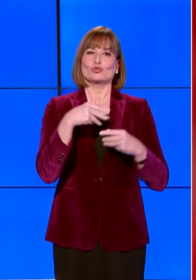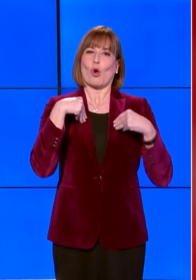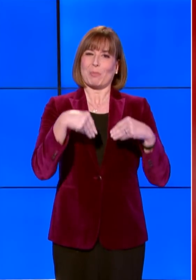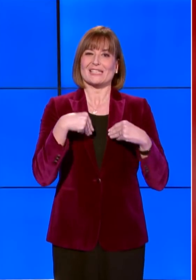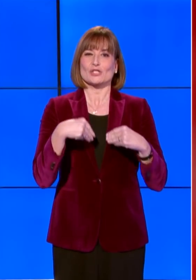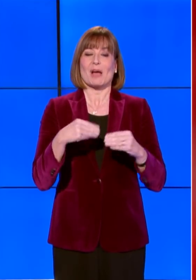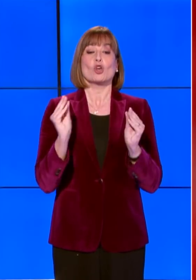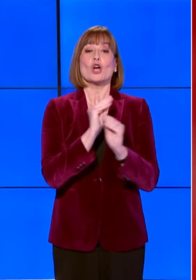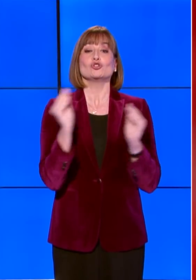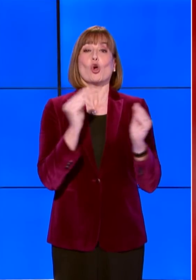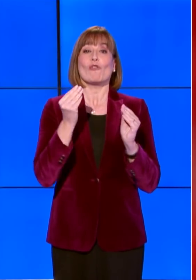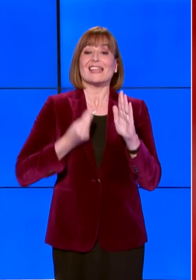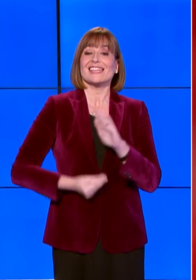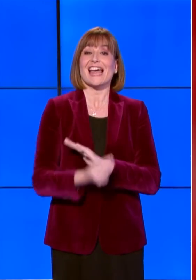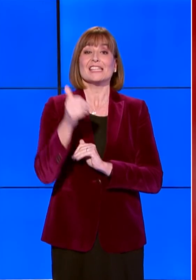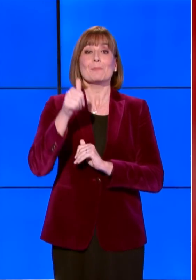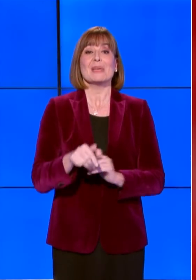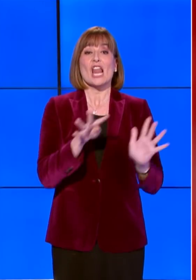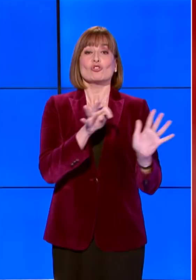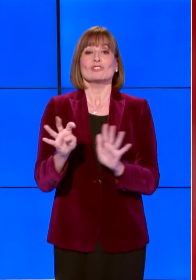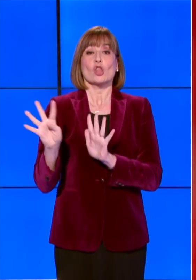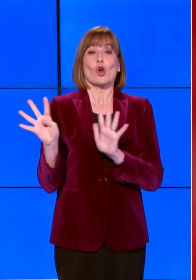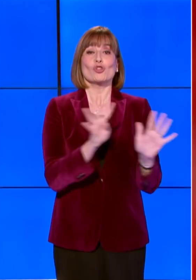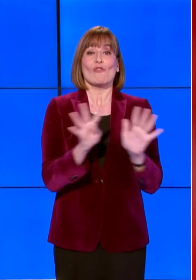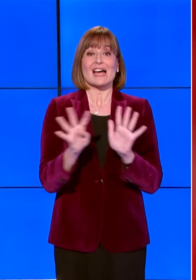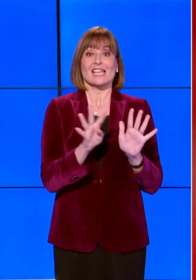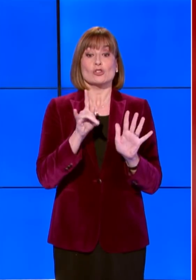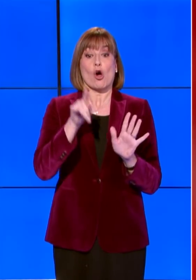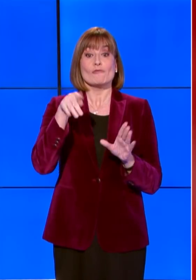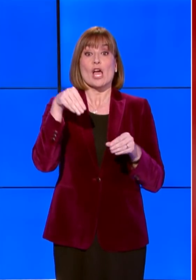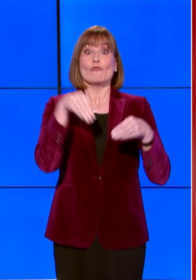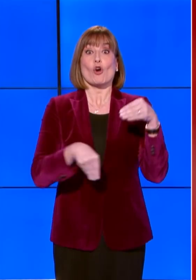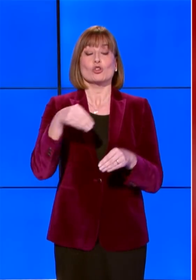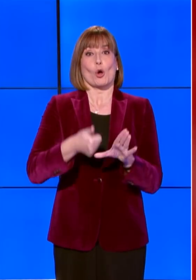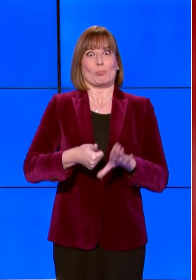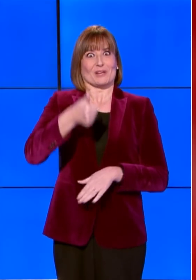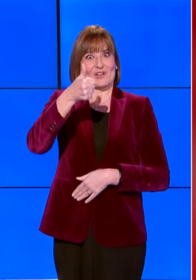nati nel 1999, che voteranno per la prima volta.